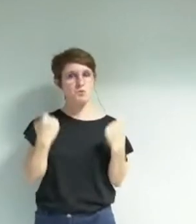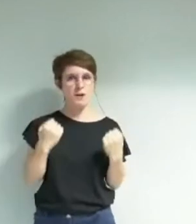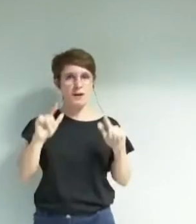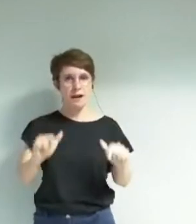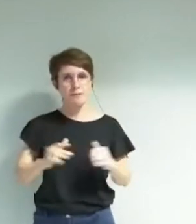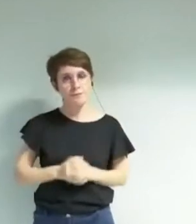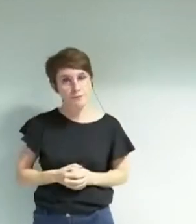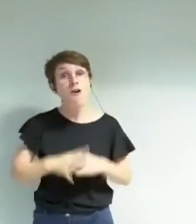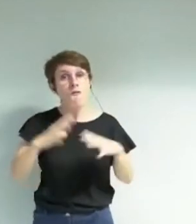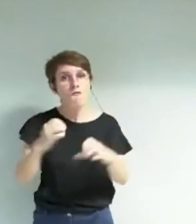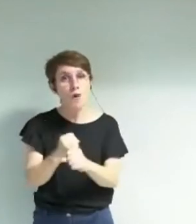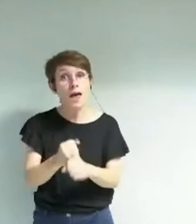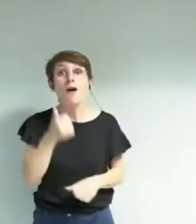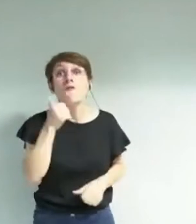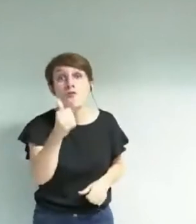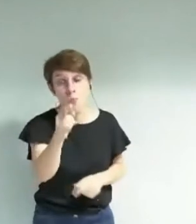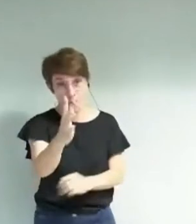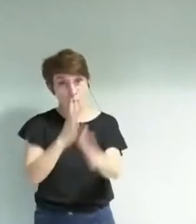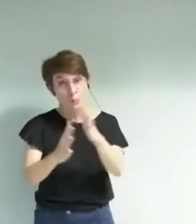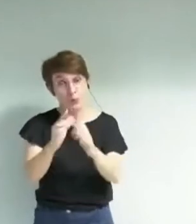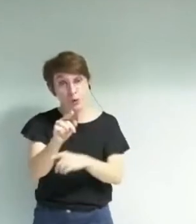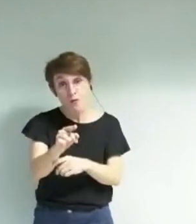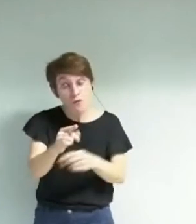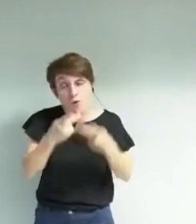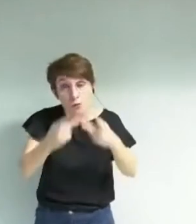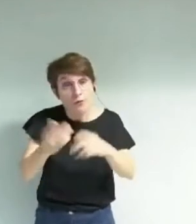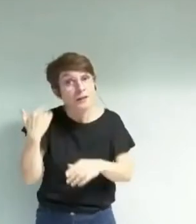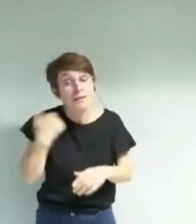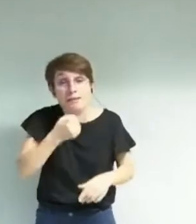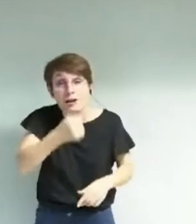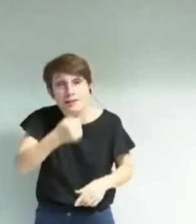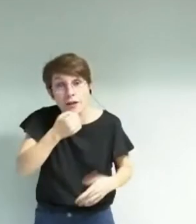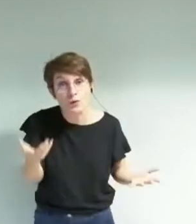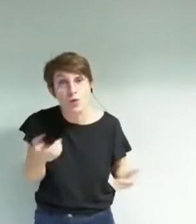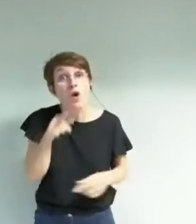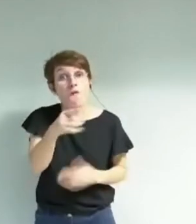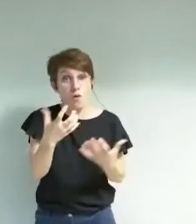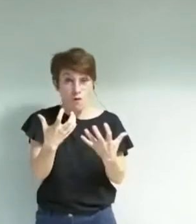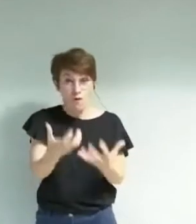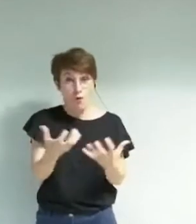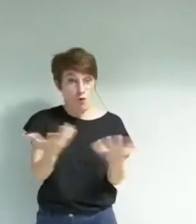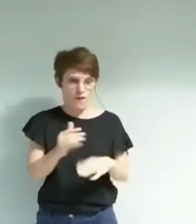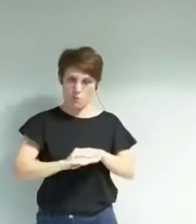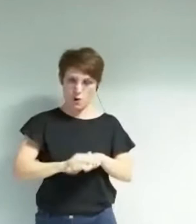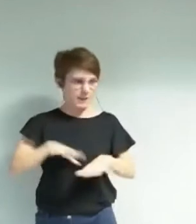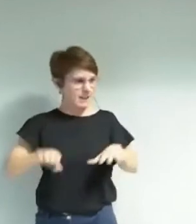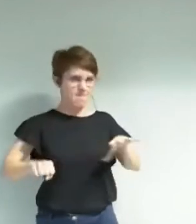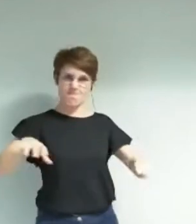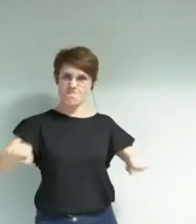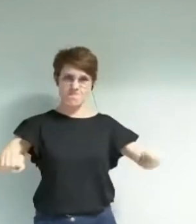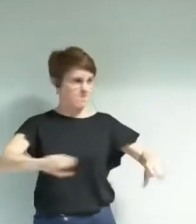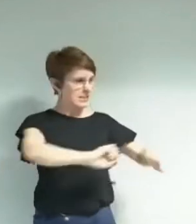Voilà. Vous l'avez dit vous-même, vous le reconnaissez vous-même à travers cette interview. Vous voulez reprendre la main, vous la reprenez, vous voulez